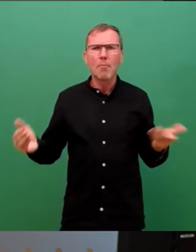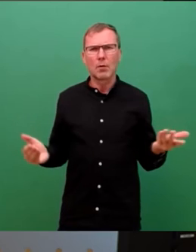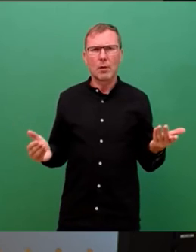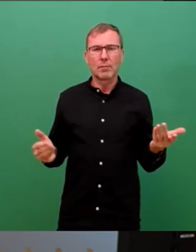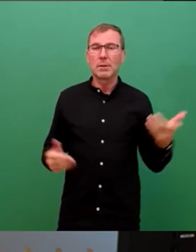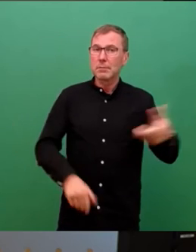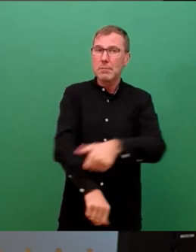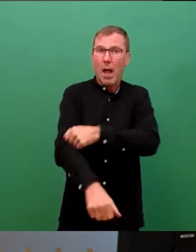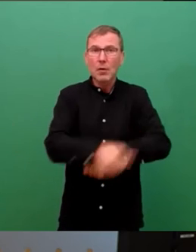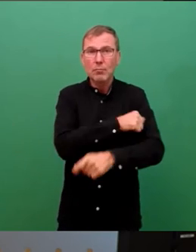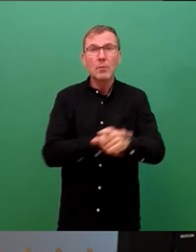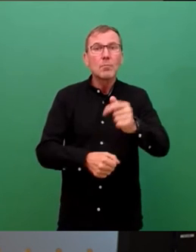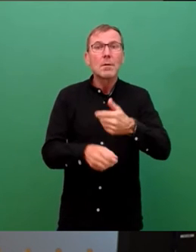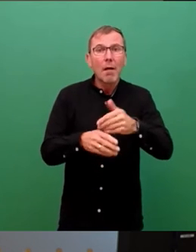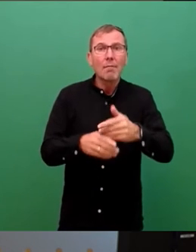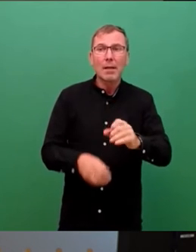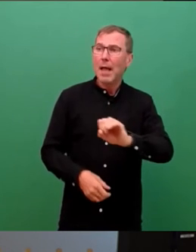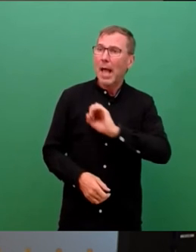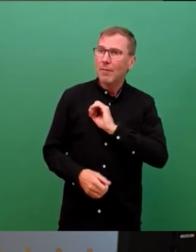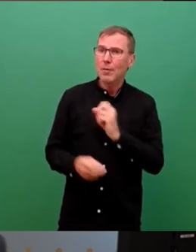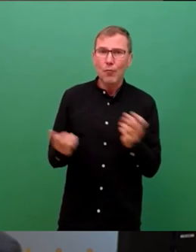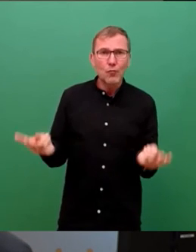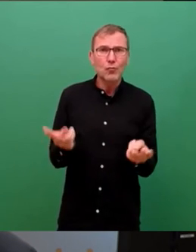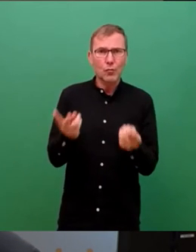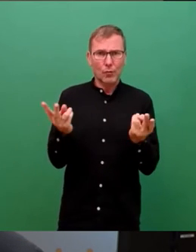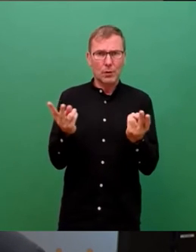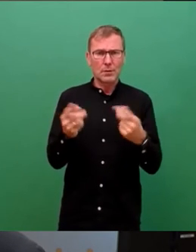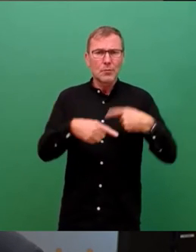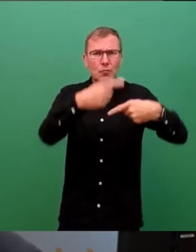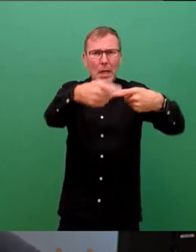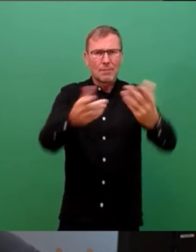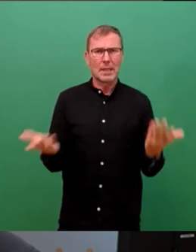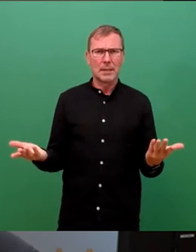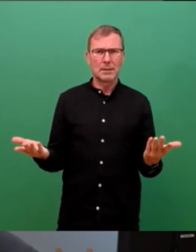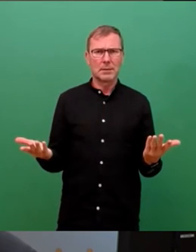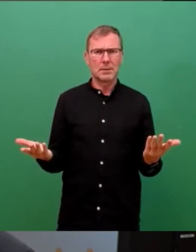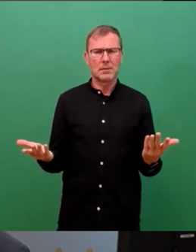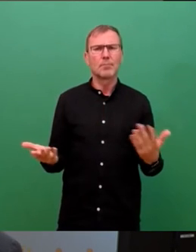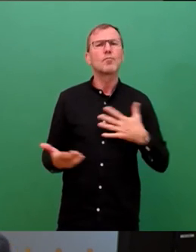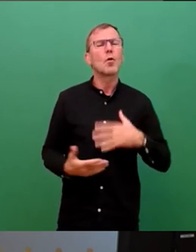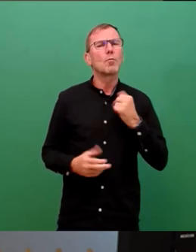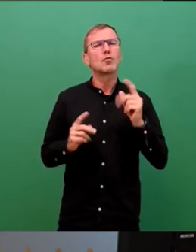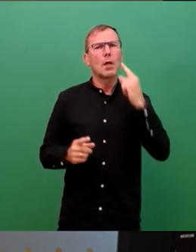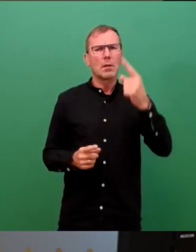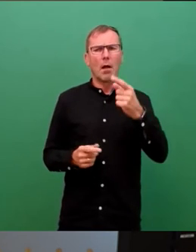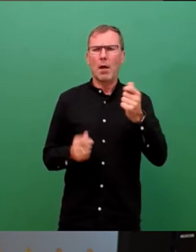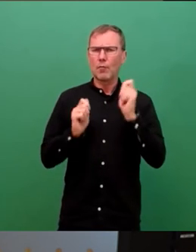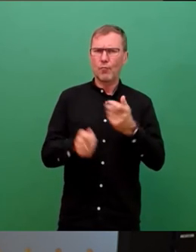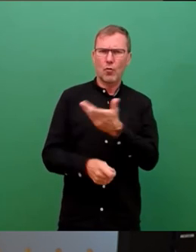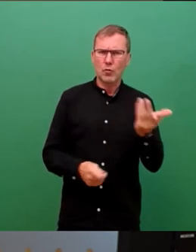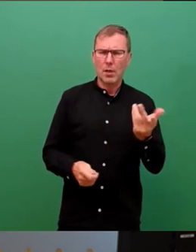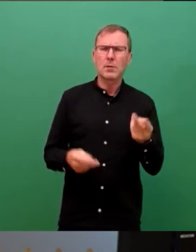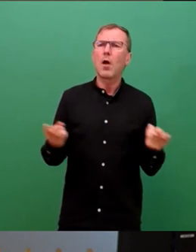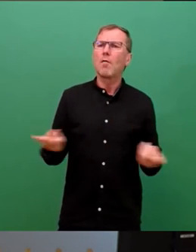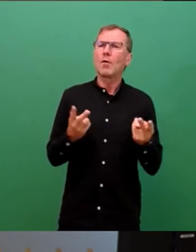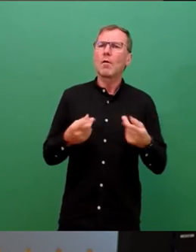gilt es weiterhin effektiv zu fördern und zu entwickeln. Ich werde dem Stadtrat vorschlagen, die Investitionsmittel für die Förderung des